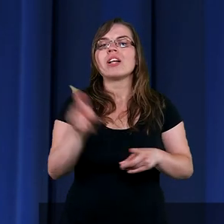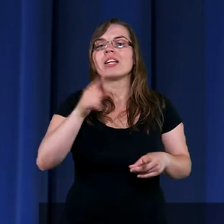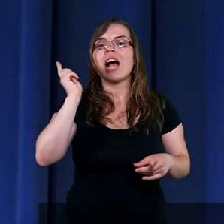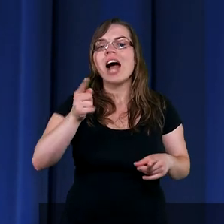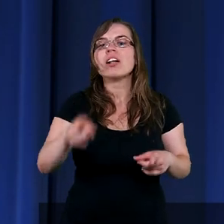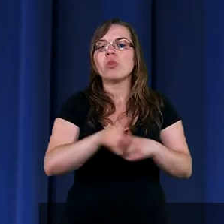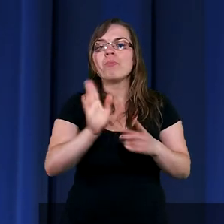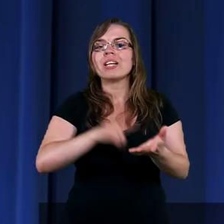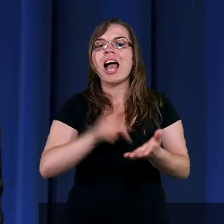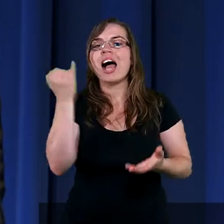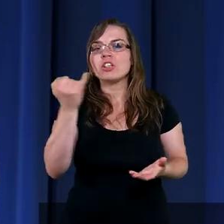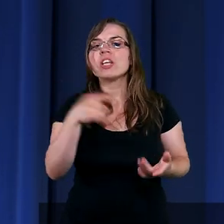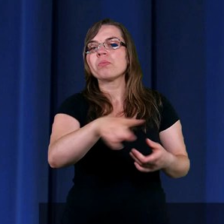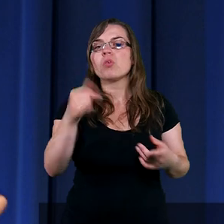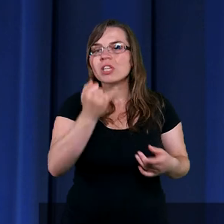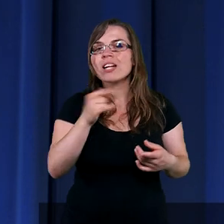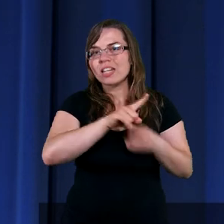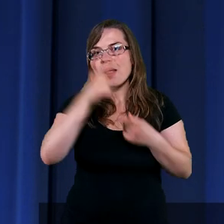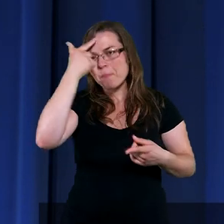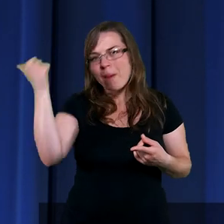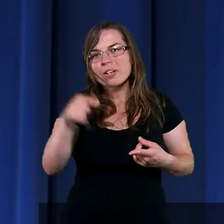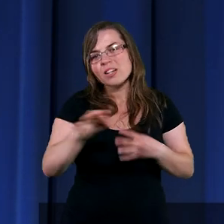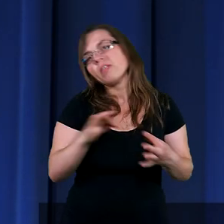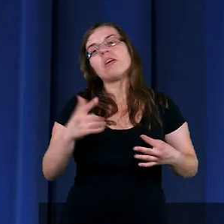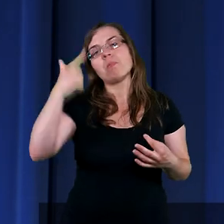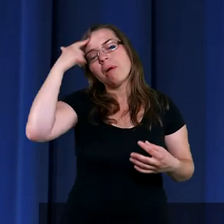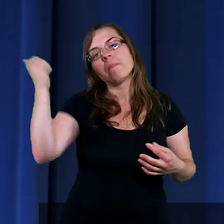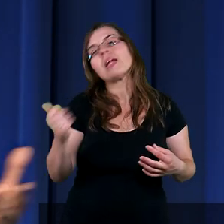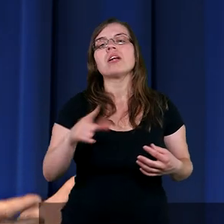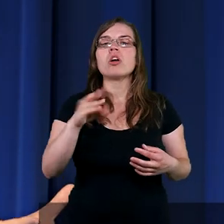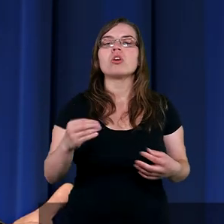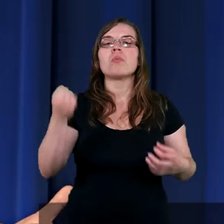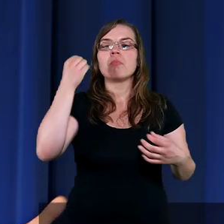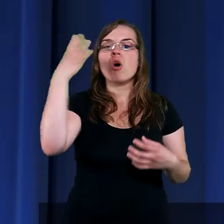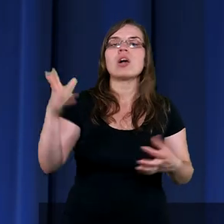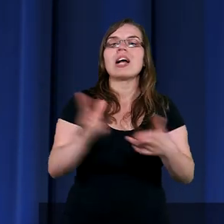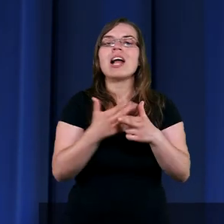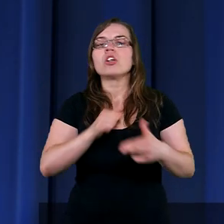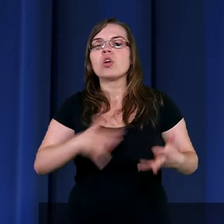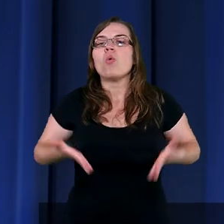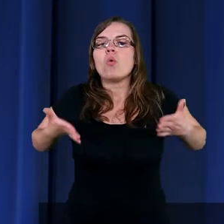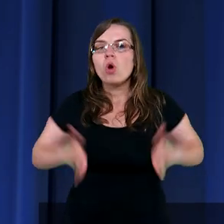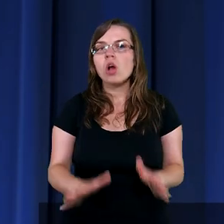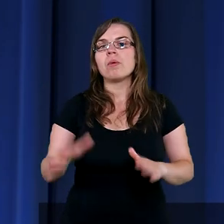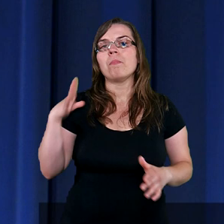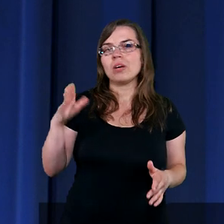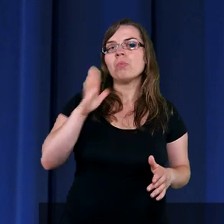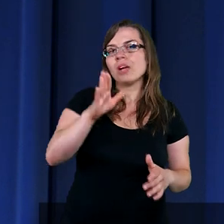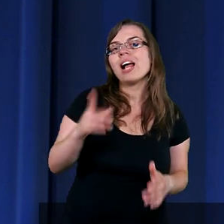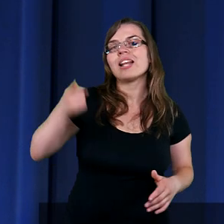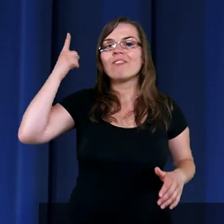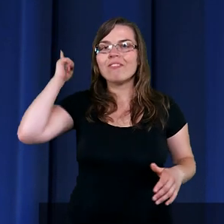również będzie dla dzieci, bo dzieci pamiętają tą historię. Pamiętają, że Mojżesz kiedy się urodził, był, miał,